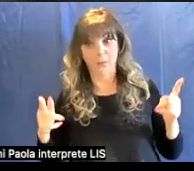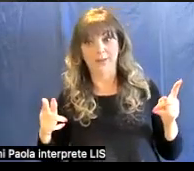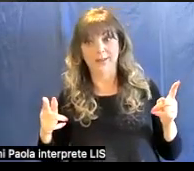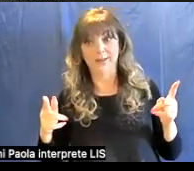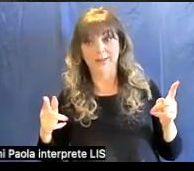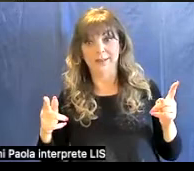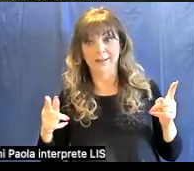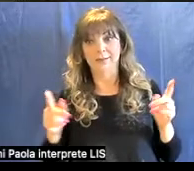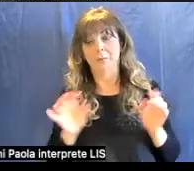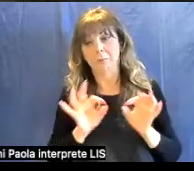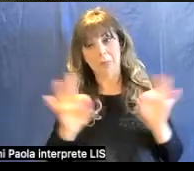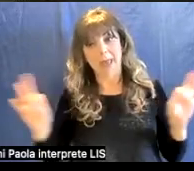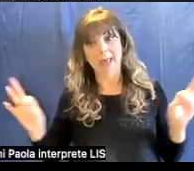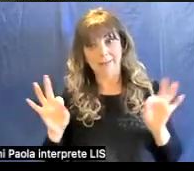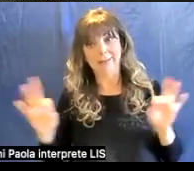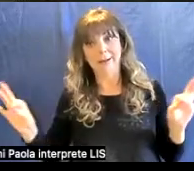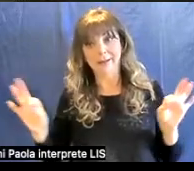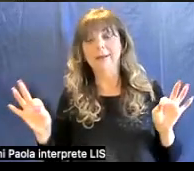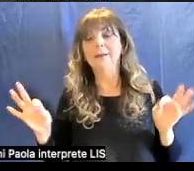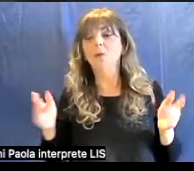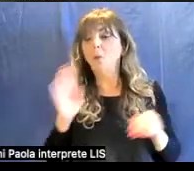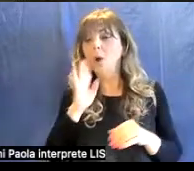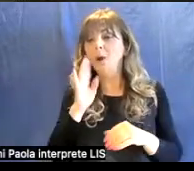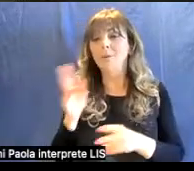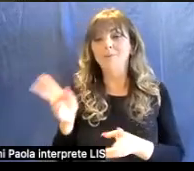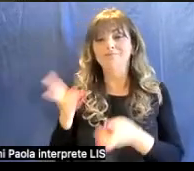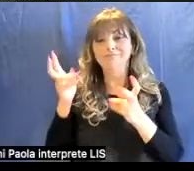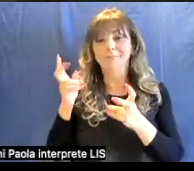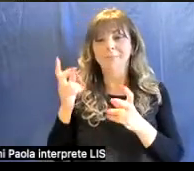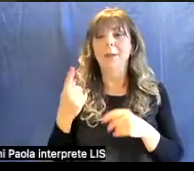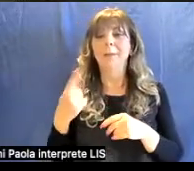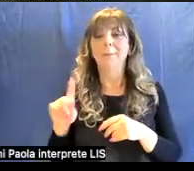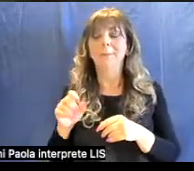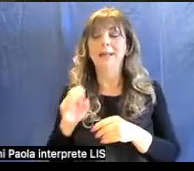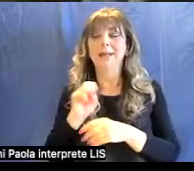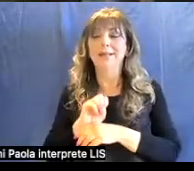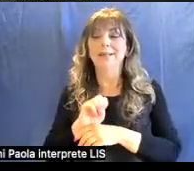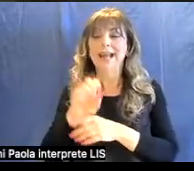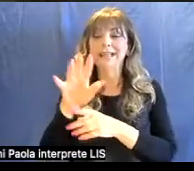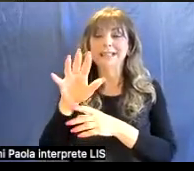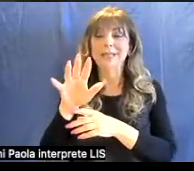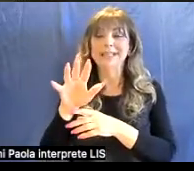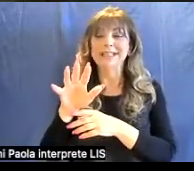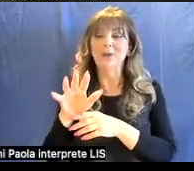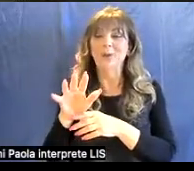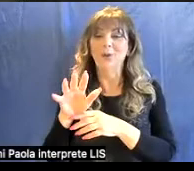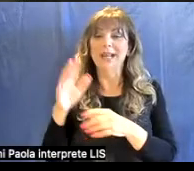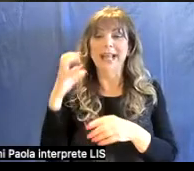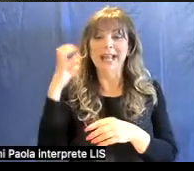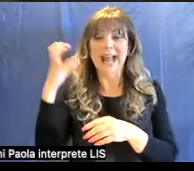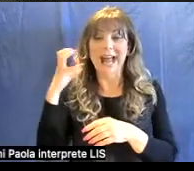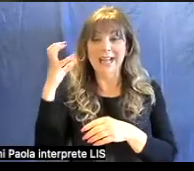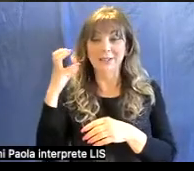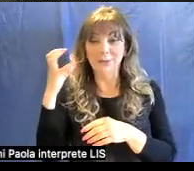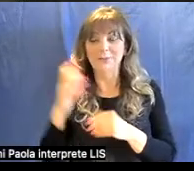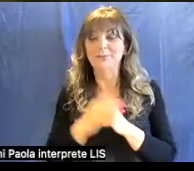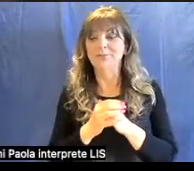dei metri sono state utilizzate per le trasmissioni radio. Le onde